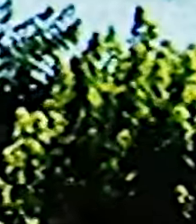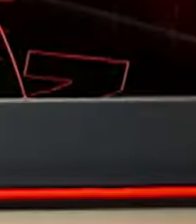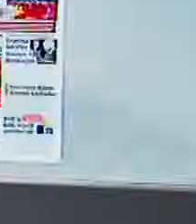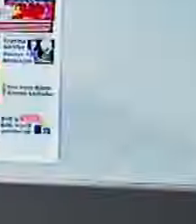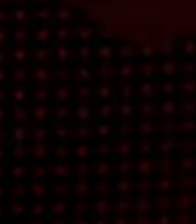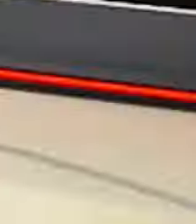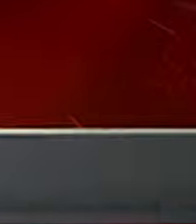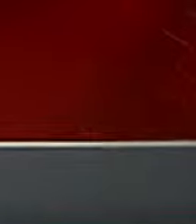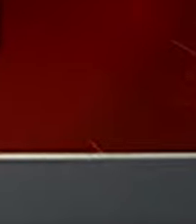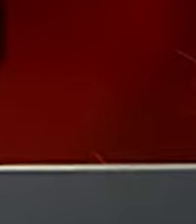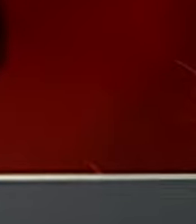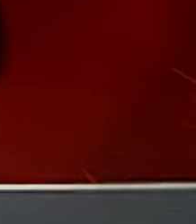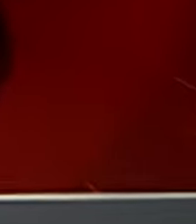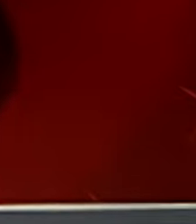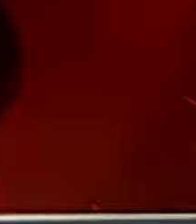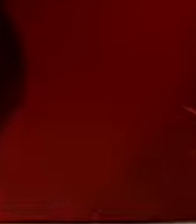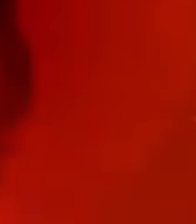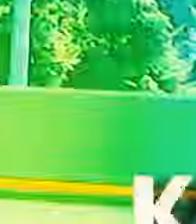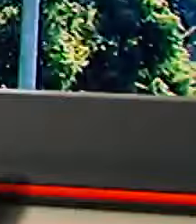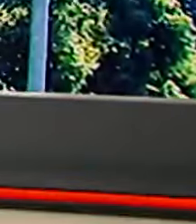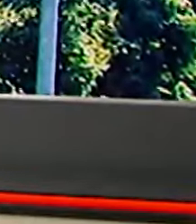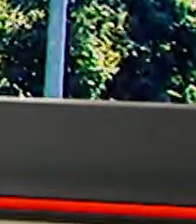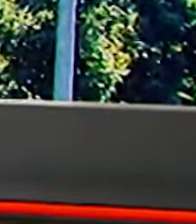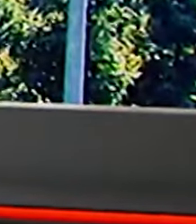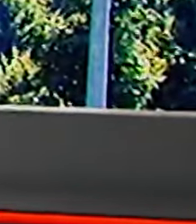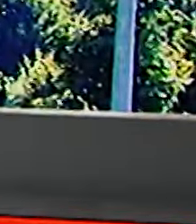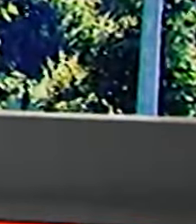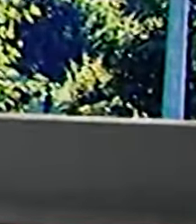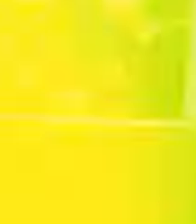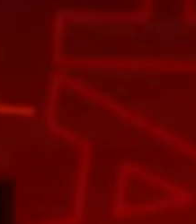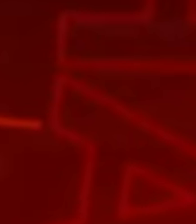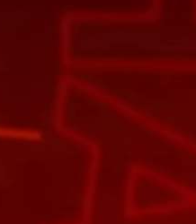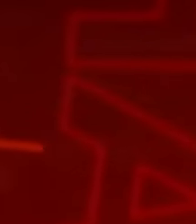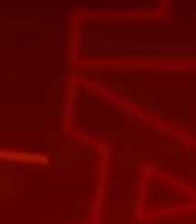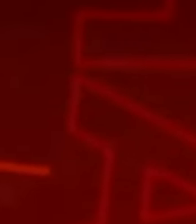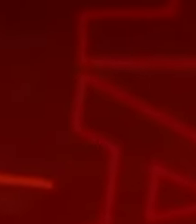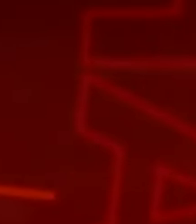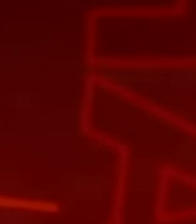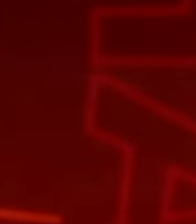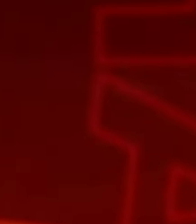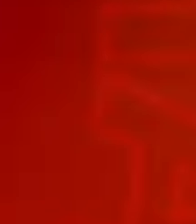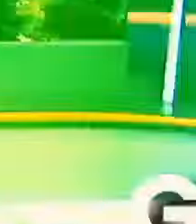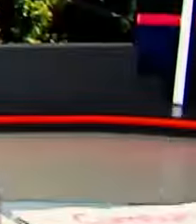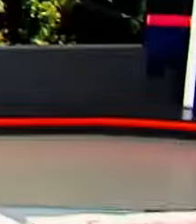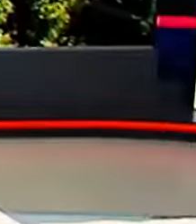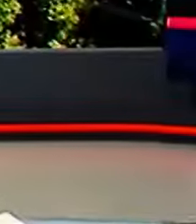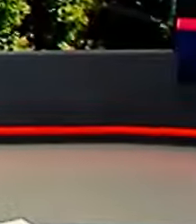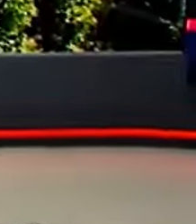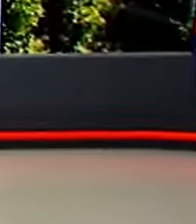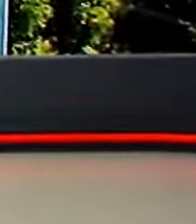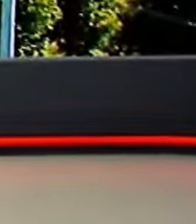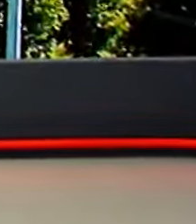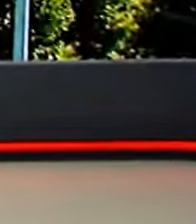gelebilir? Başlıyoruz Selçuk Tepeli ile Ana Haber İlker Karagöz'e Çalar Saat Gülbin Tosun'la hafta sonu Ana Haber Ezgi